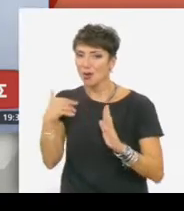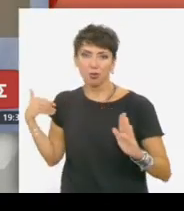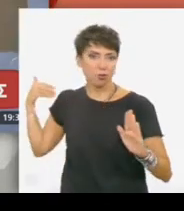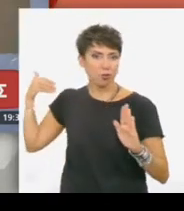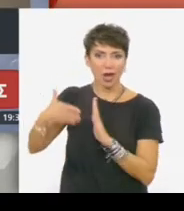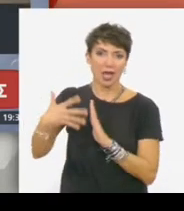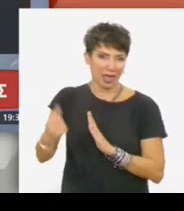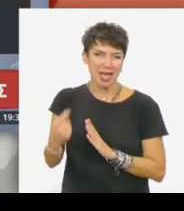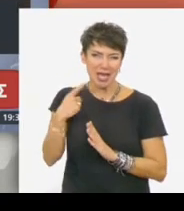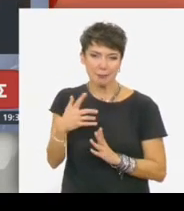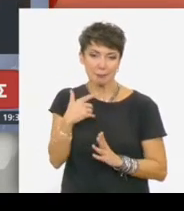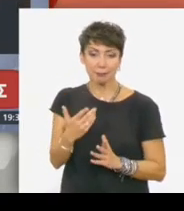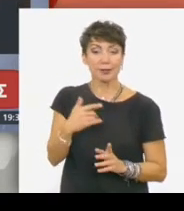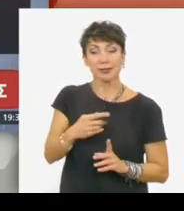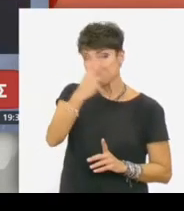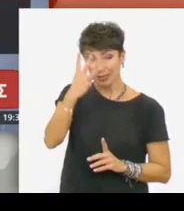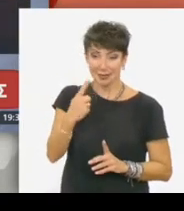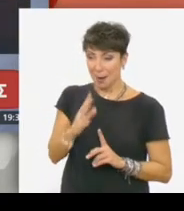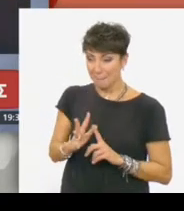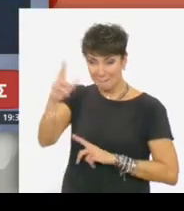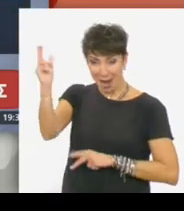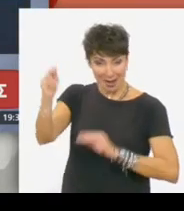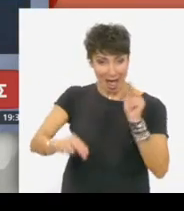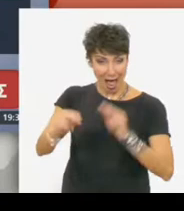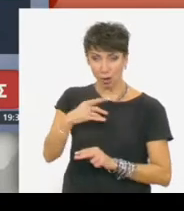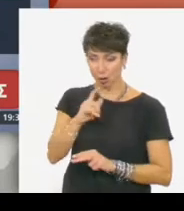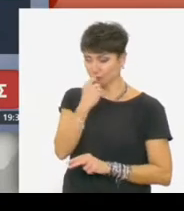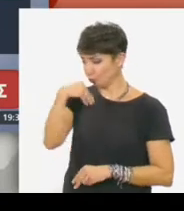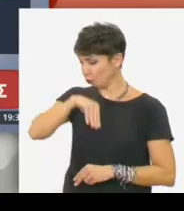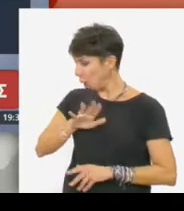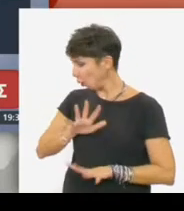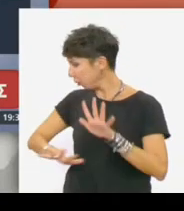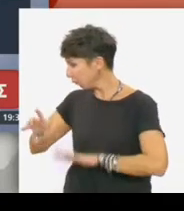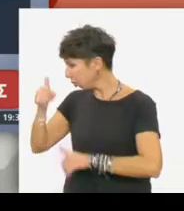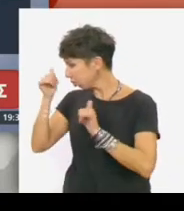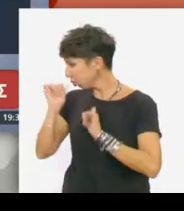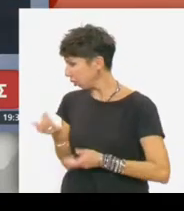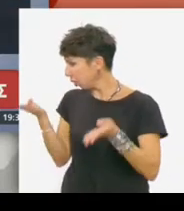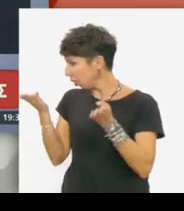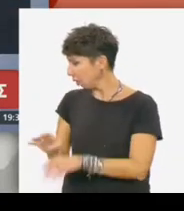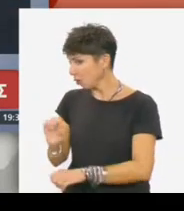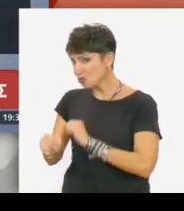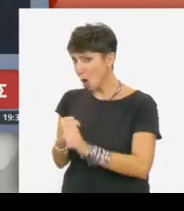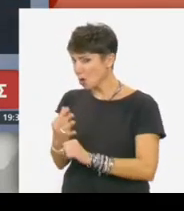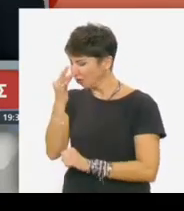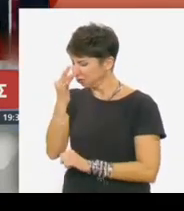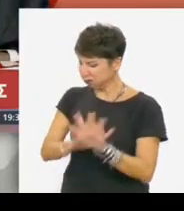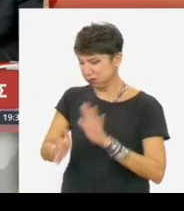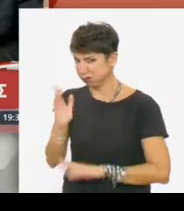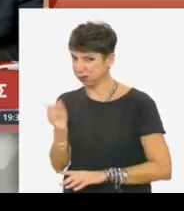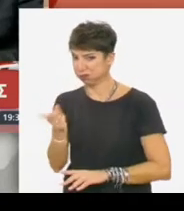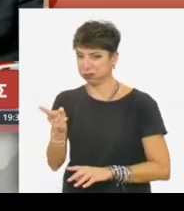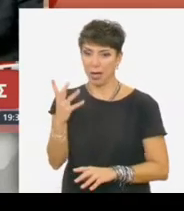Με ομερτά μέχρι τις εκλογές και όρους μαφίας, ο Μητσοτάκης προσπαθεί να καλύψει τα ίχνη του για το σκάνδαλο των υποκλοπών.